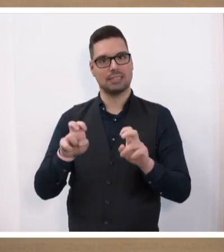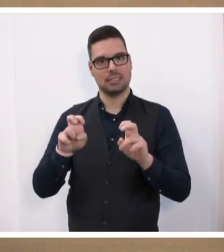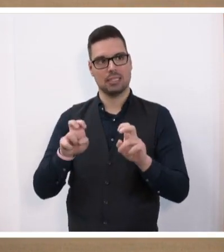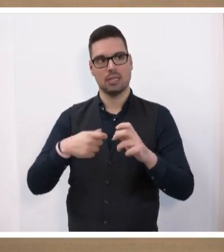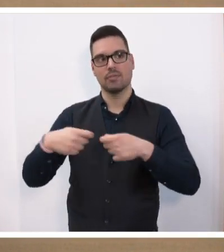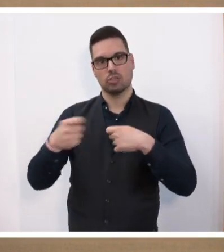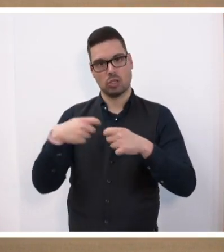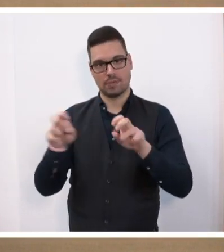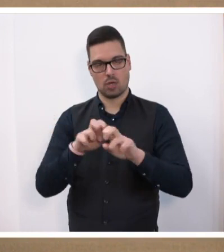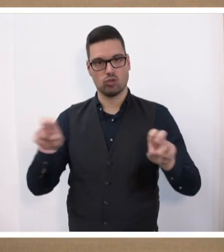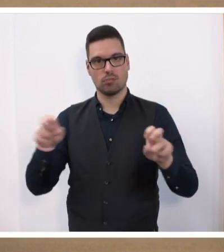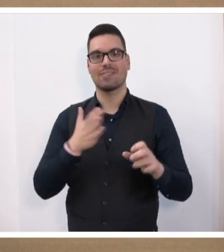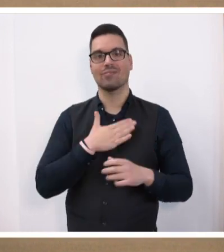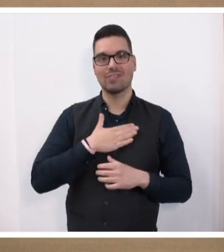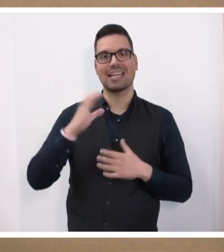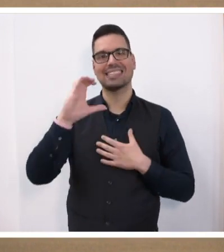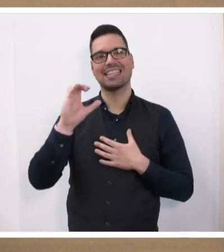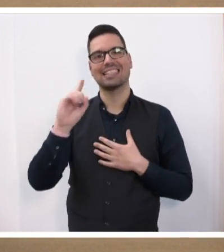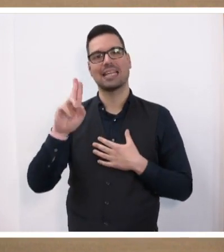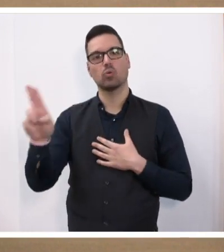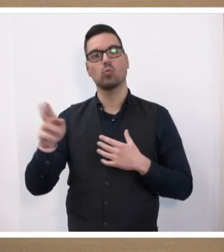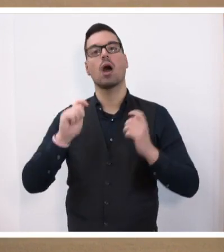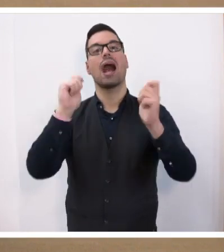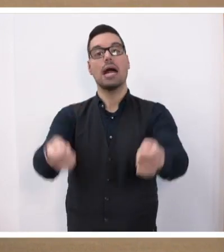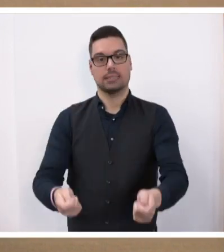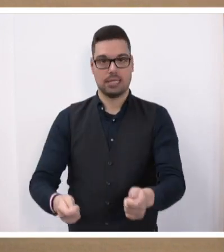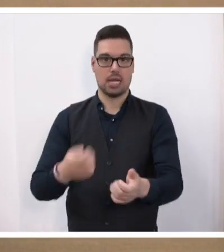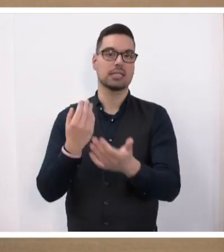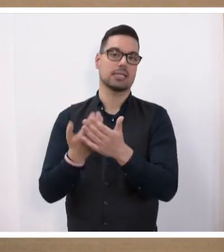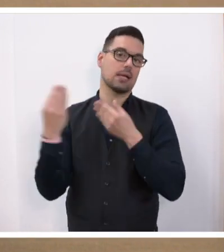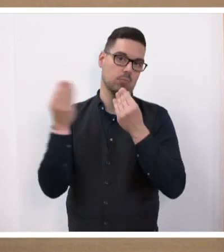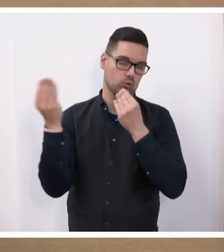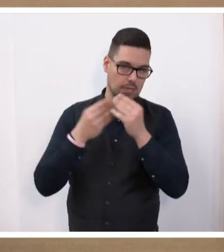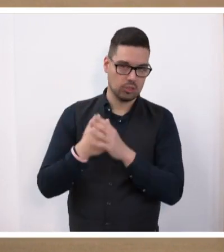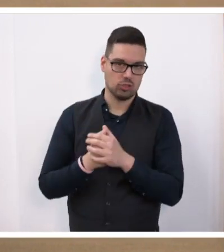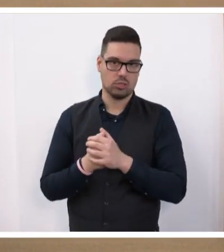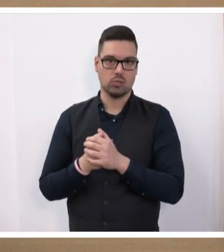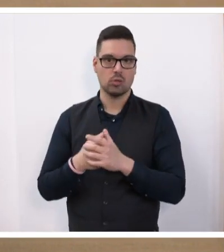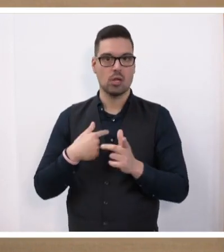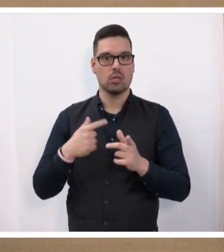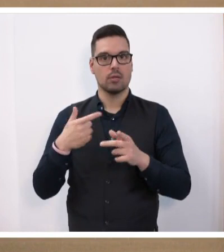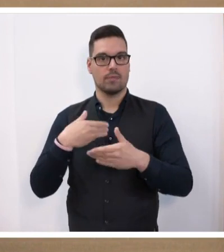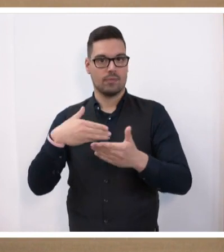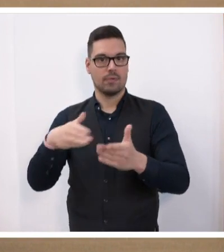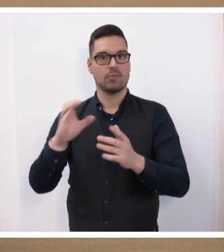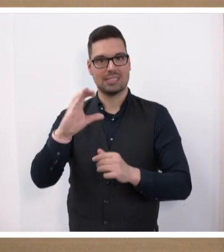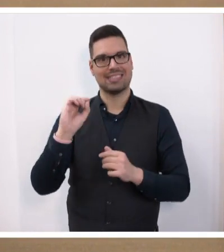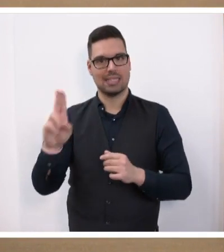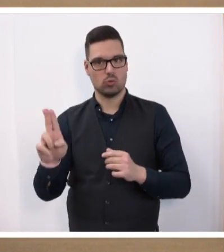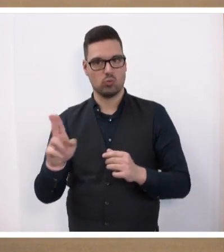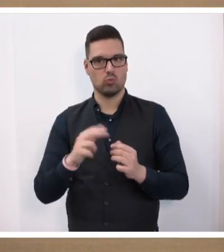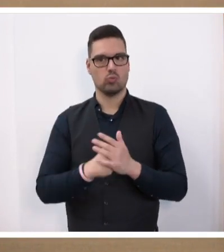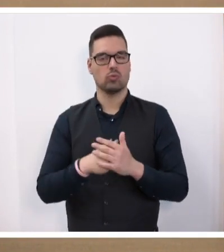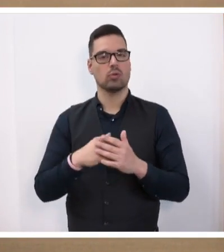Wirtschaft, weil wir es als CDU beantragt haben. Wir werden jetzt das Tempo erhöhen. Wir werden, wie angekündigt im Wirtschaftsausschuss seitens der CDU, ab